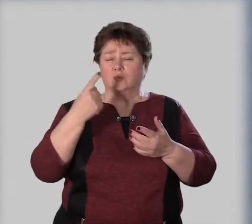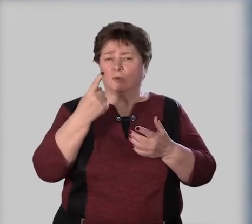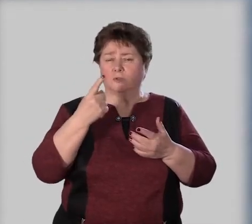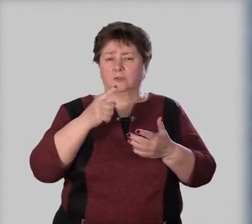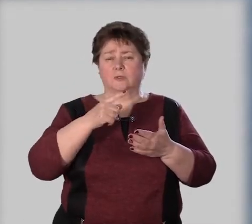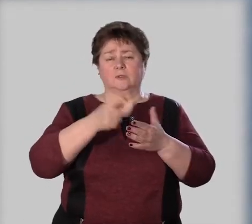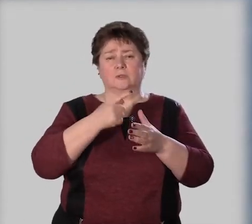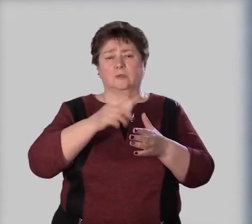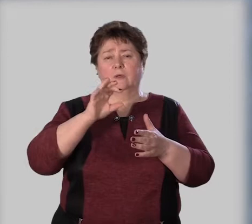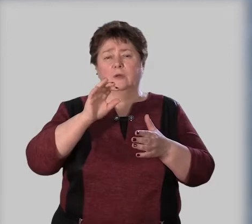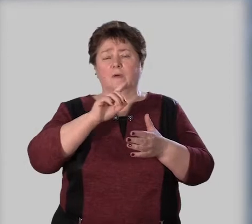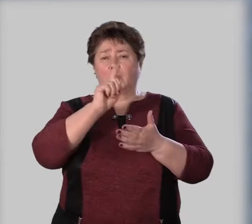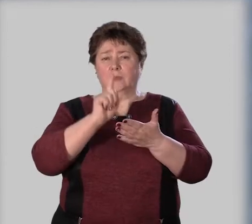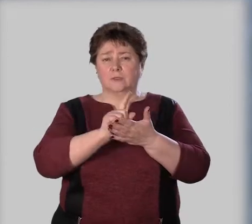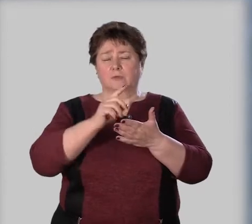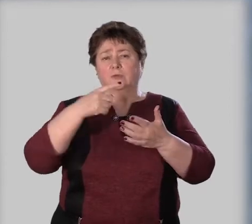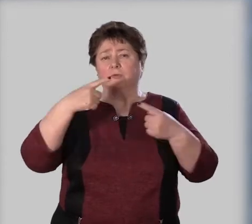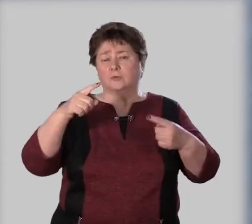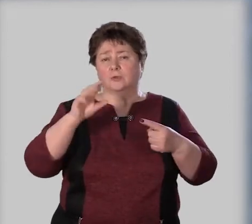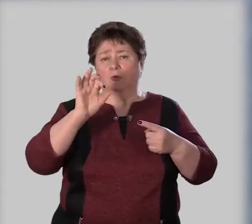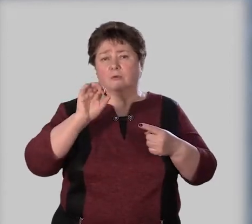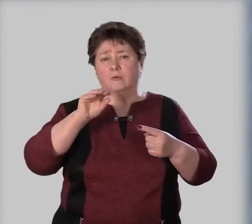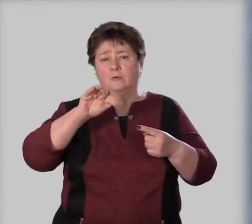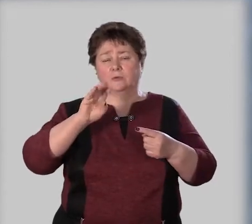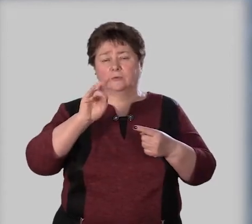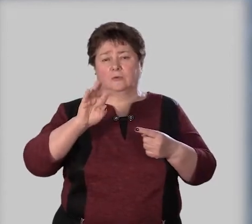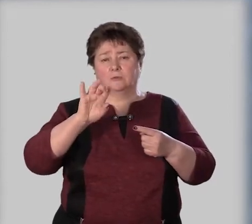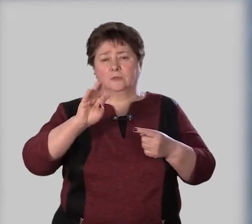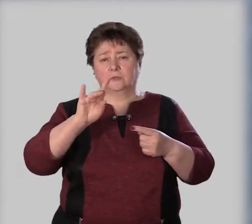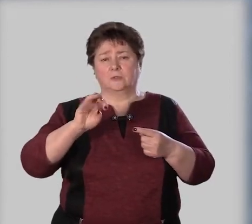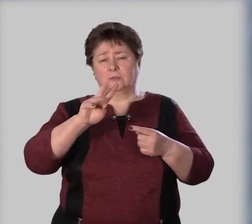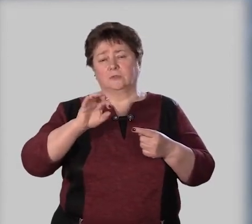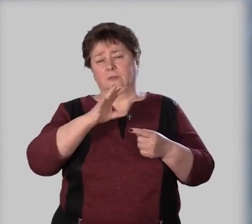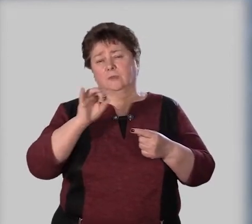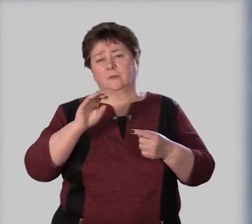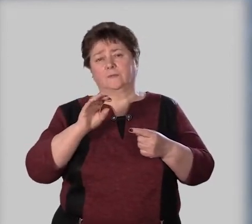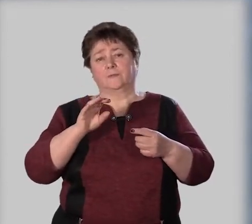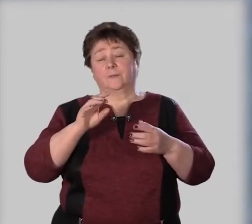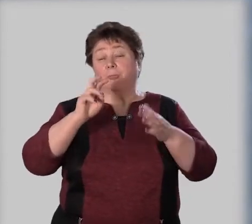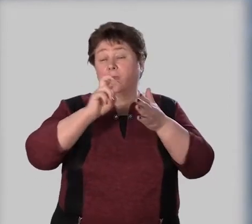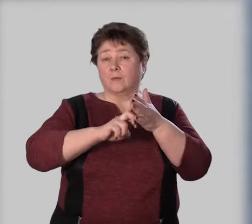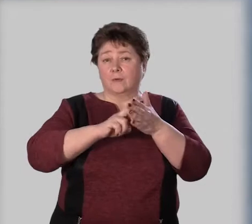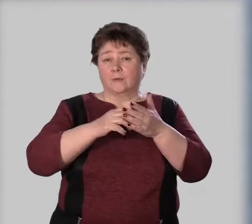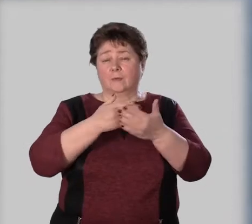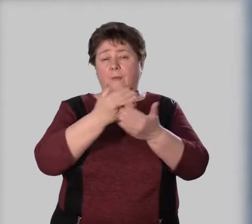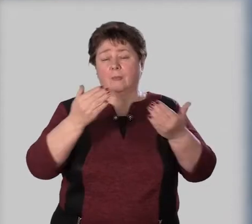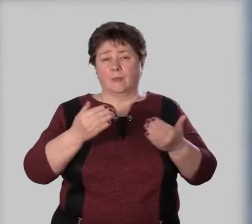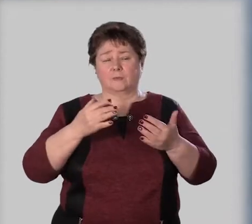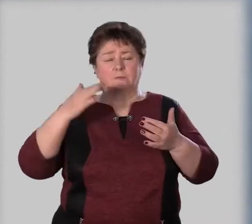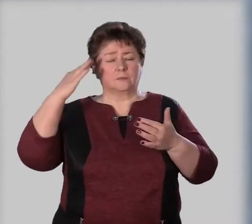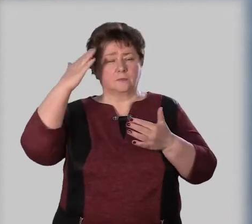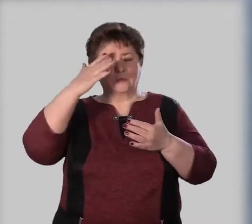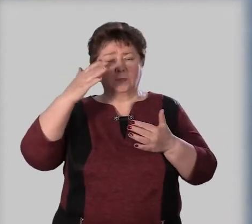одни называются вопросительными, а другие – относительными? Сверим наши